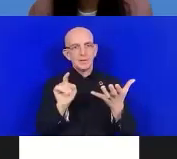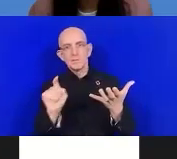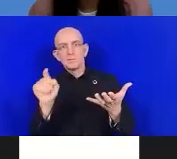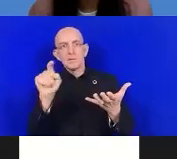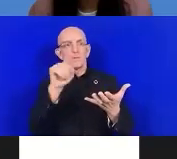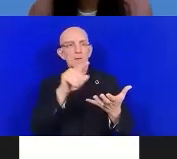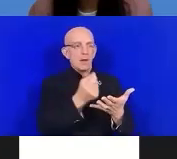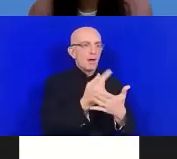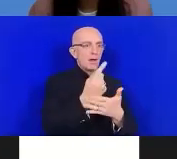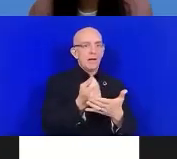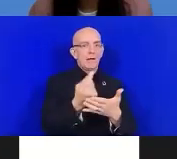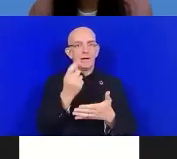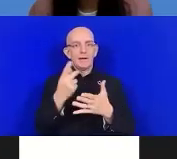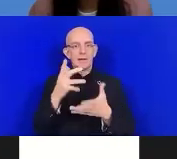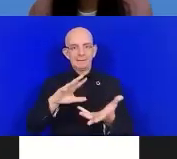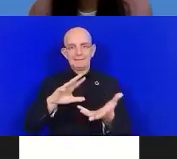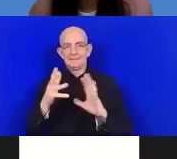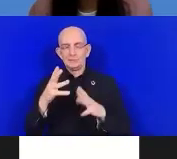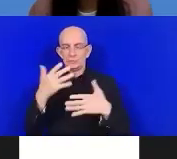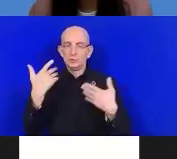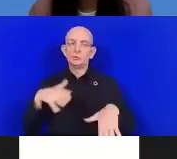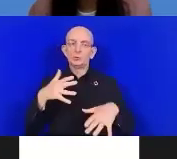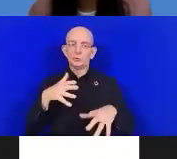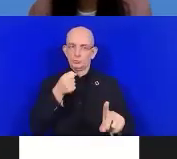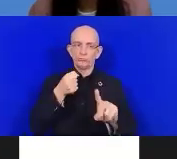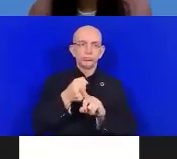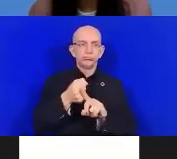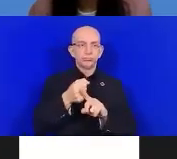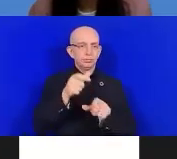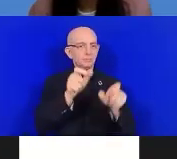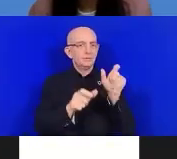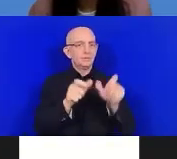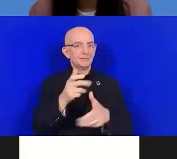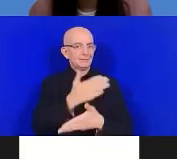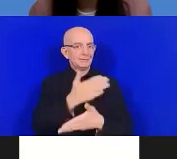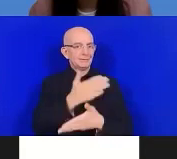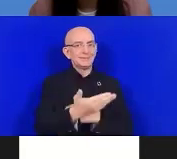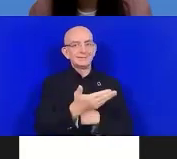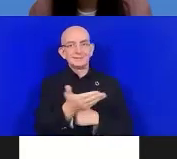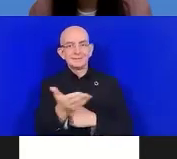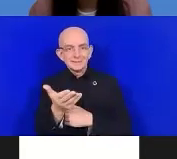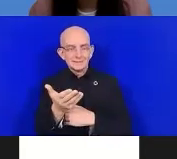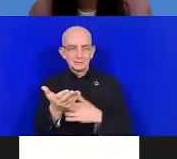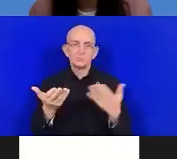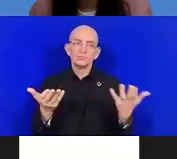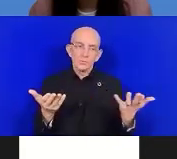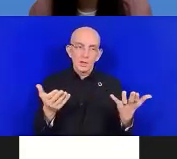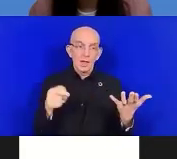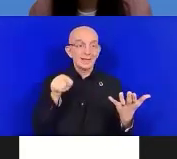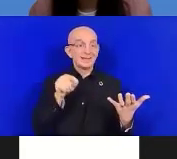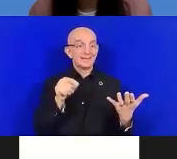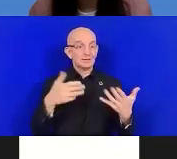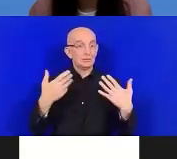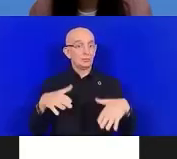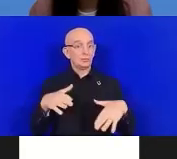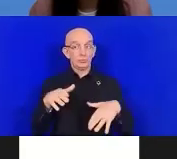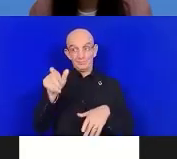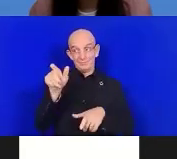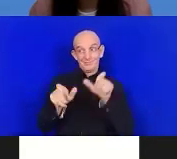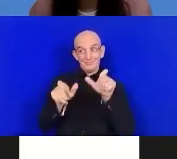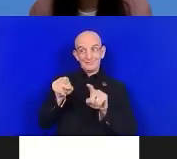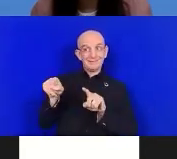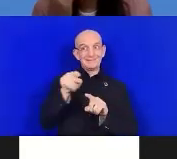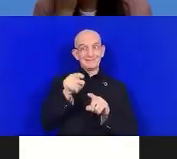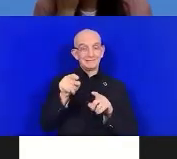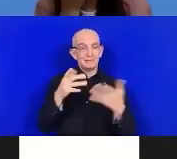handicap. Non pas à cause de leur handicap, mais plutôt à cause des barrières sociales. Il y a environ 1,3 milliard de personnes qui